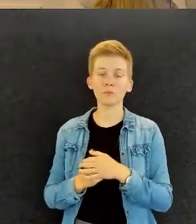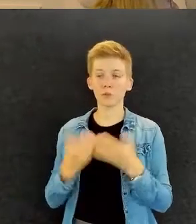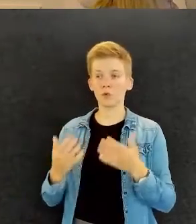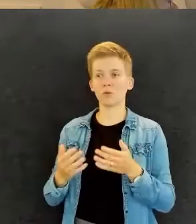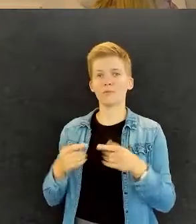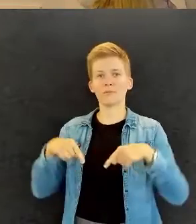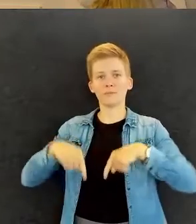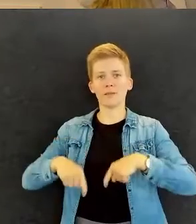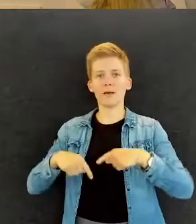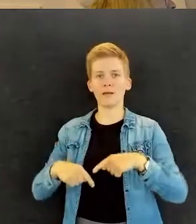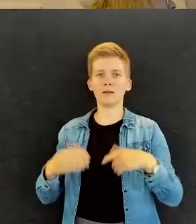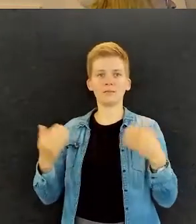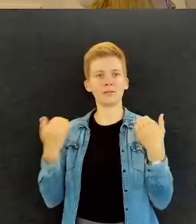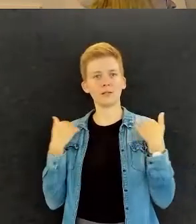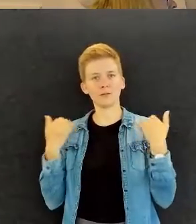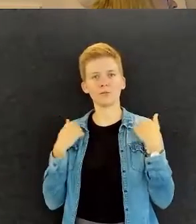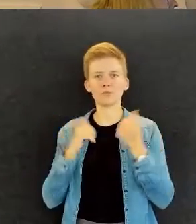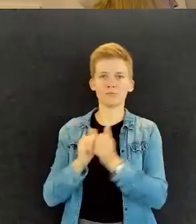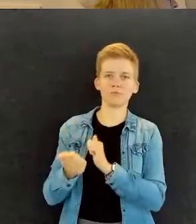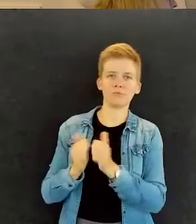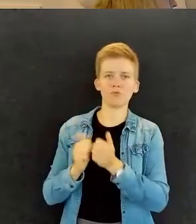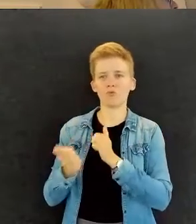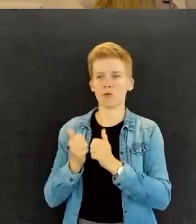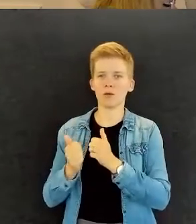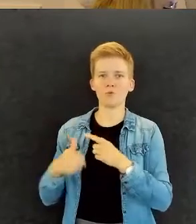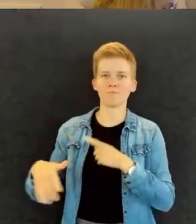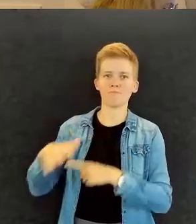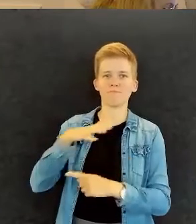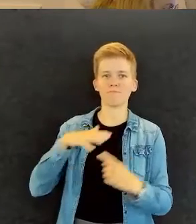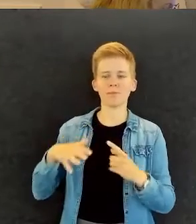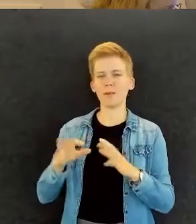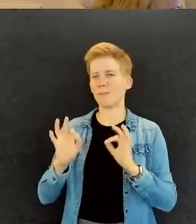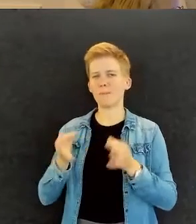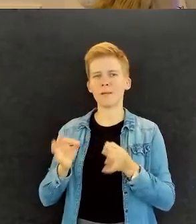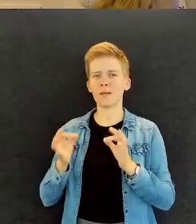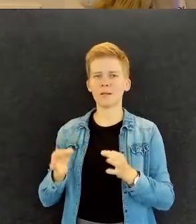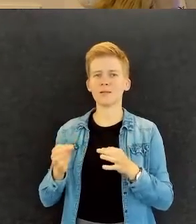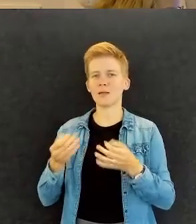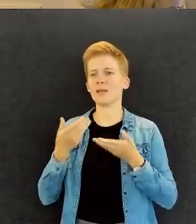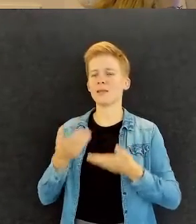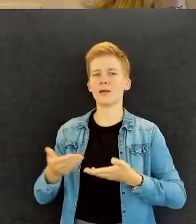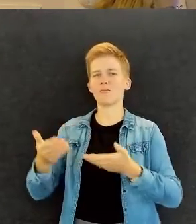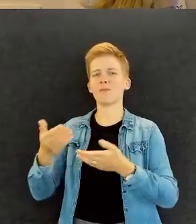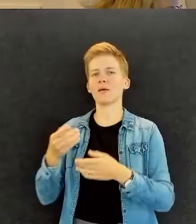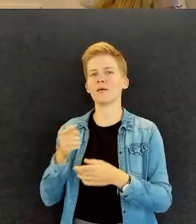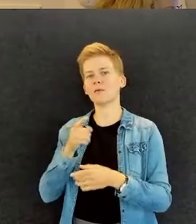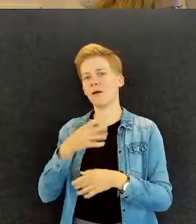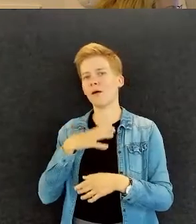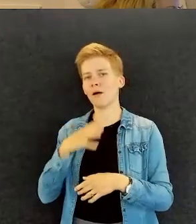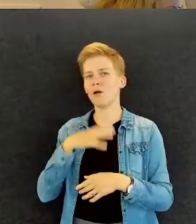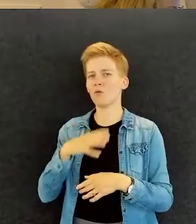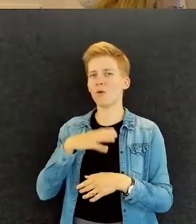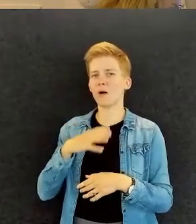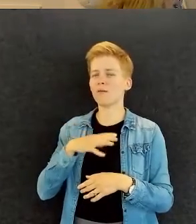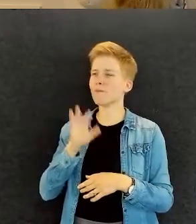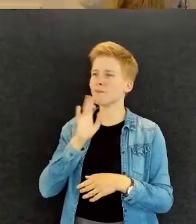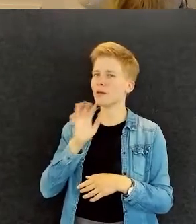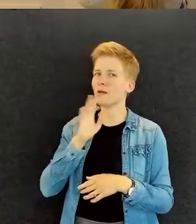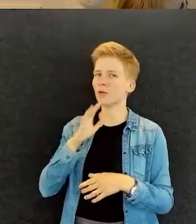urheilun kontekstissa, niin millaisia terveisiä haluaisit lähettää liikuntasektorin